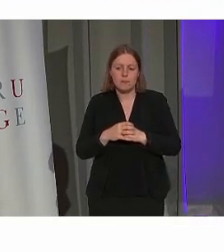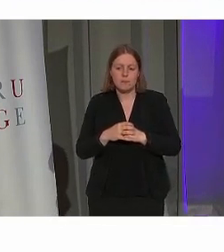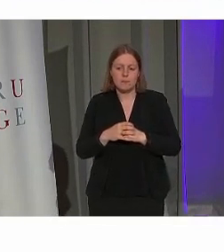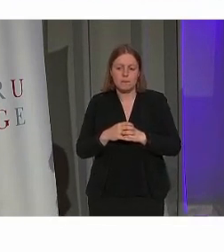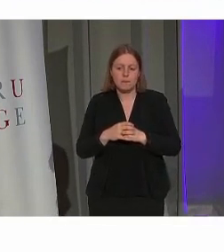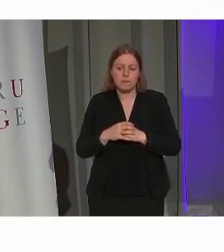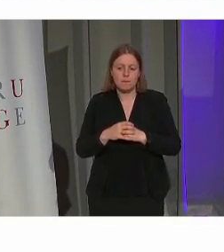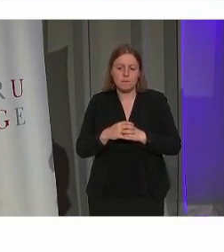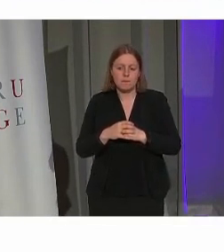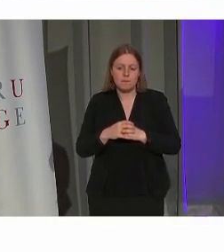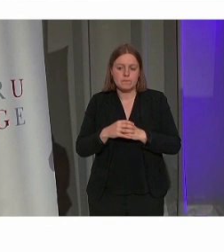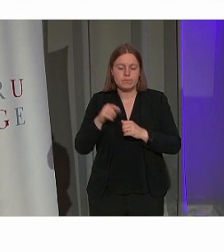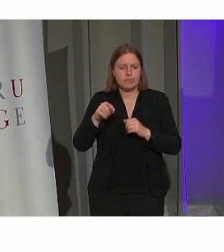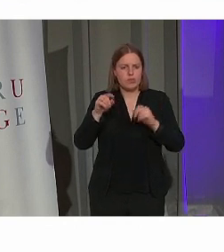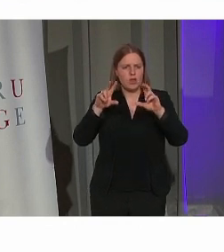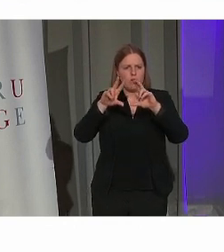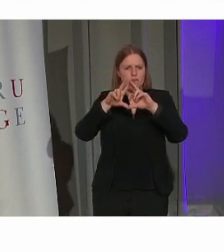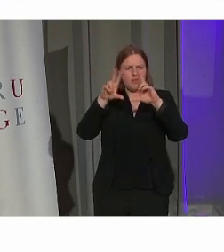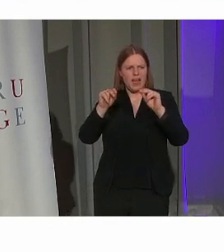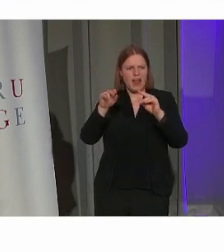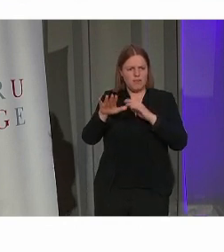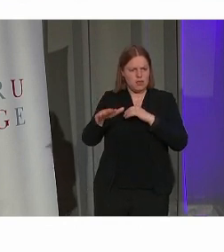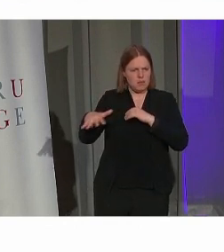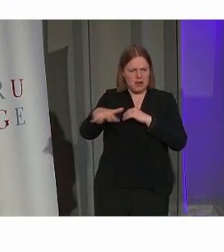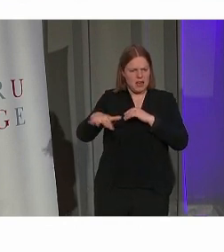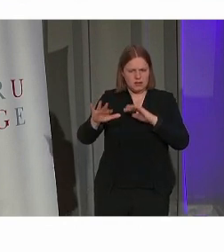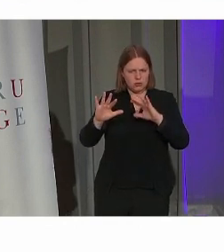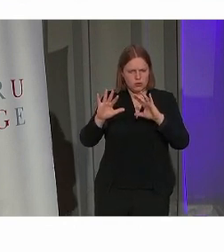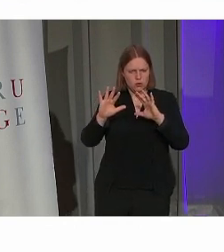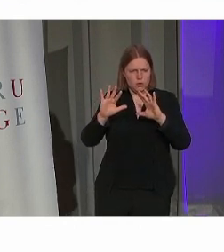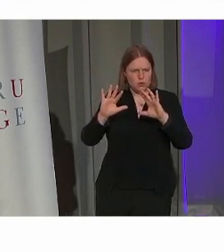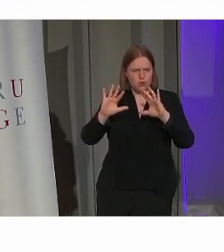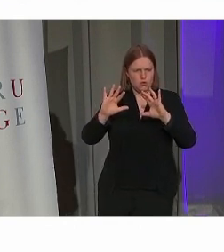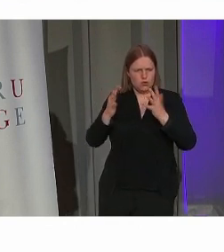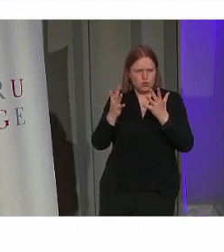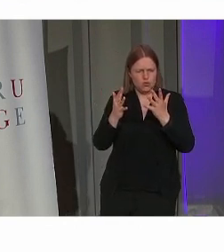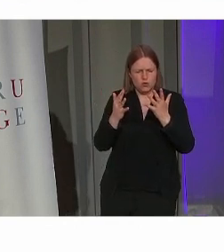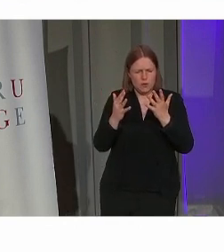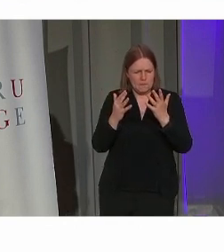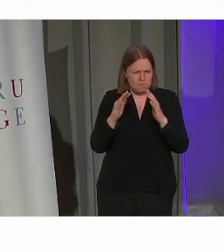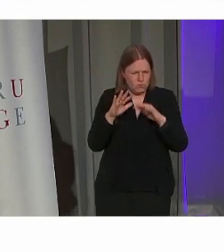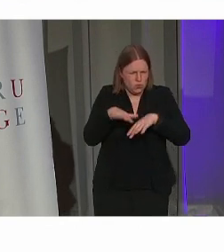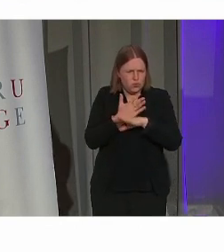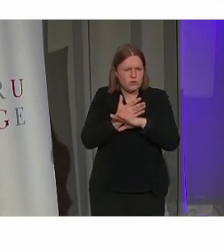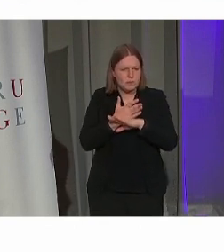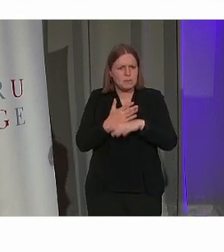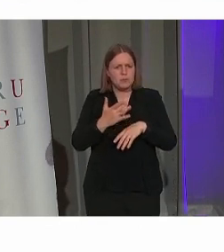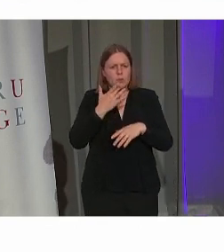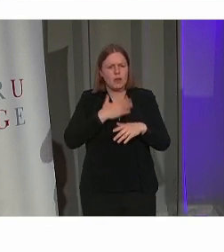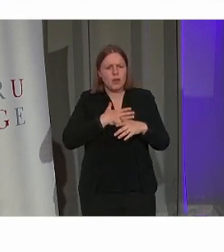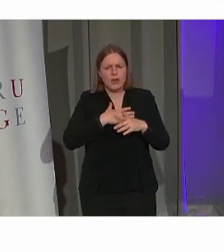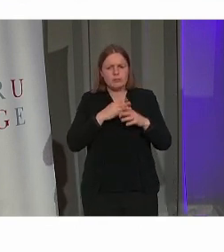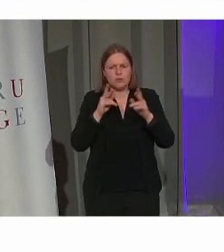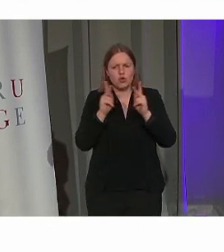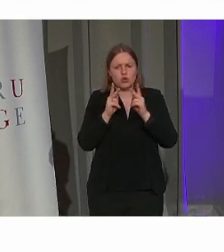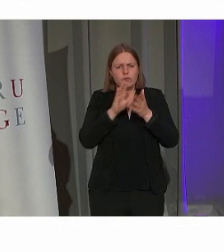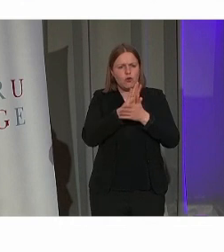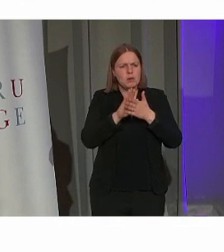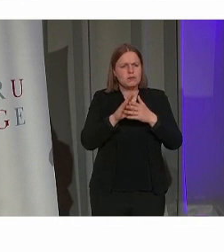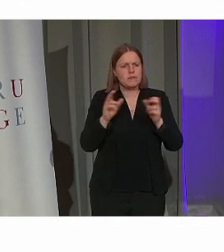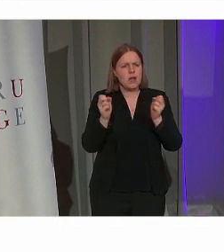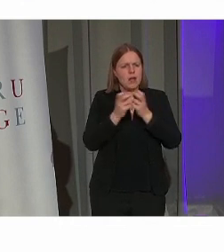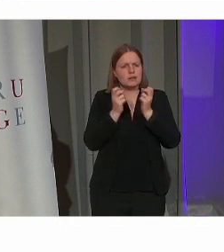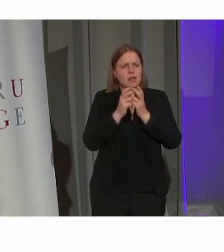Voila, hoe dat dan een verhaal van de plek elke keer vorm krijgt. Ik wil hier misschien nog een klein voorbeeldje aanhalen. Bijvoorbeeld het kasteel van Laarne, een heel